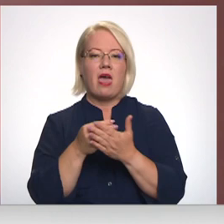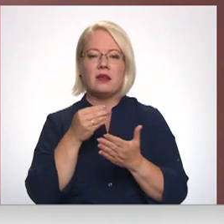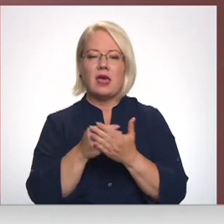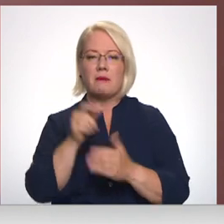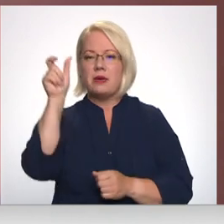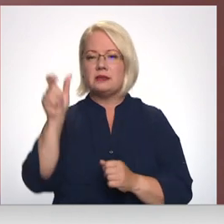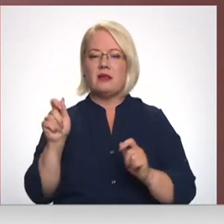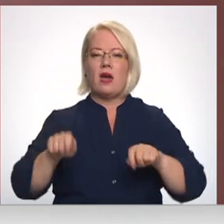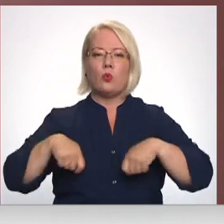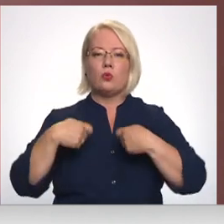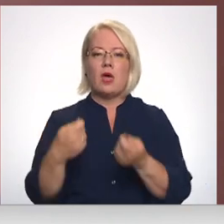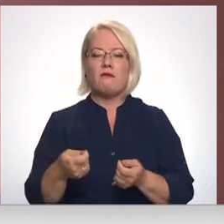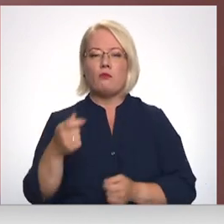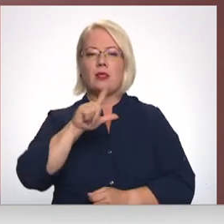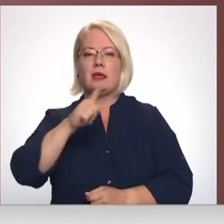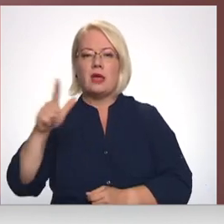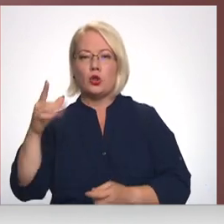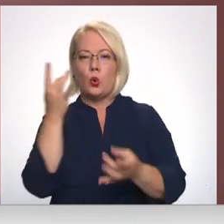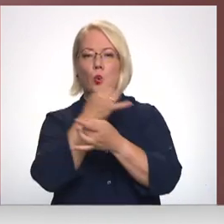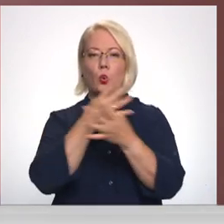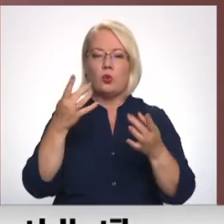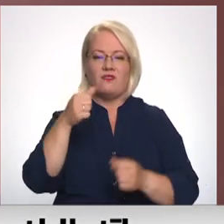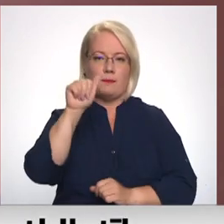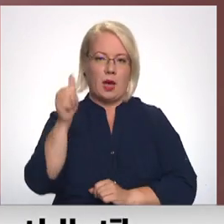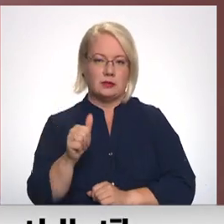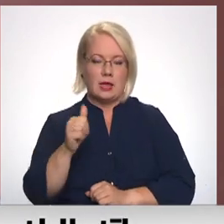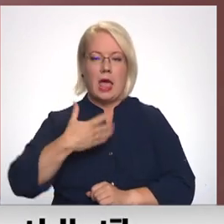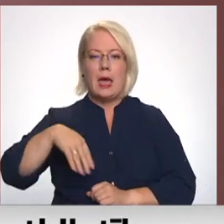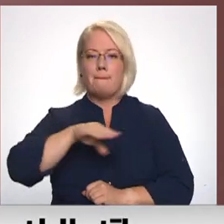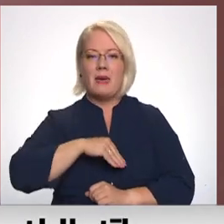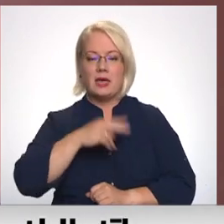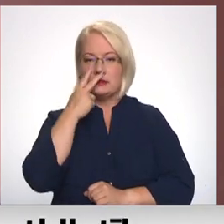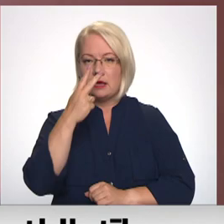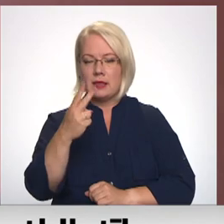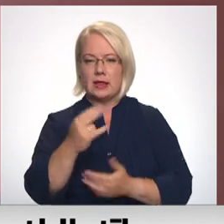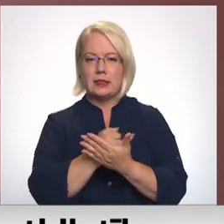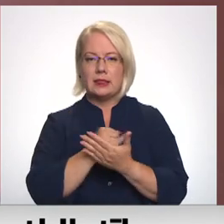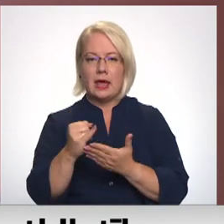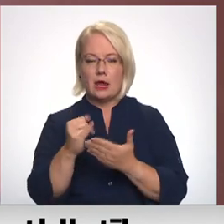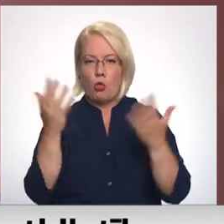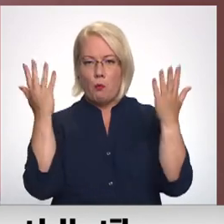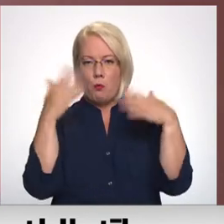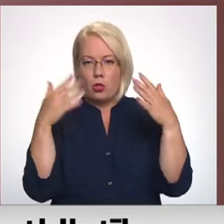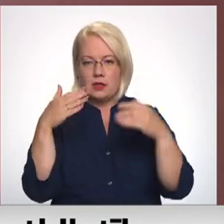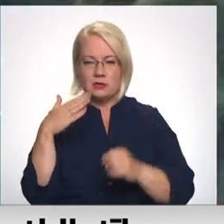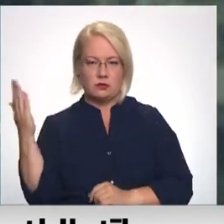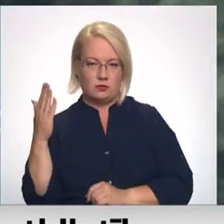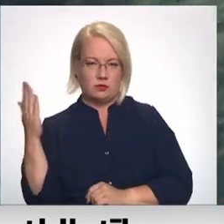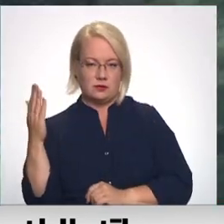literatūrā, kultūrā vai mākslā, bet skatījāmies tīri no politiskā viedokļa.